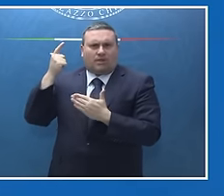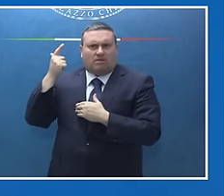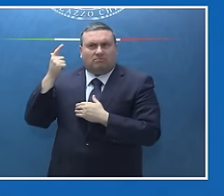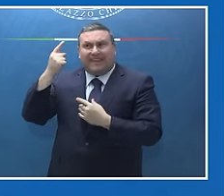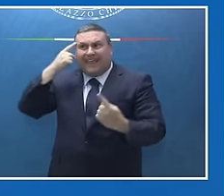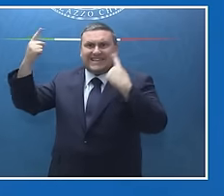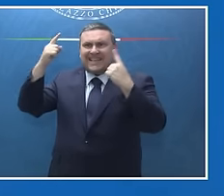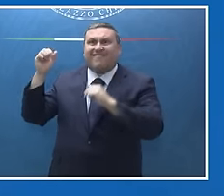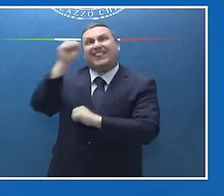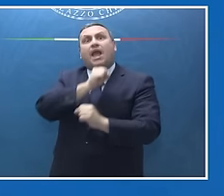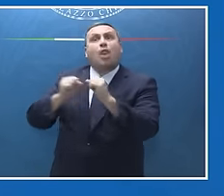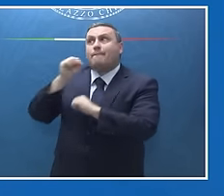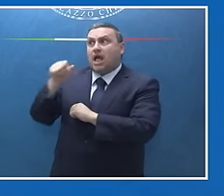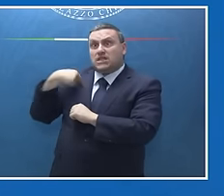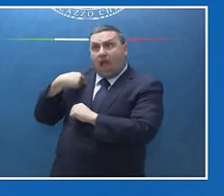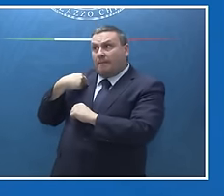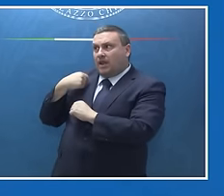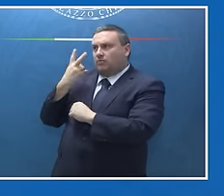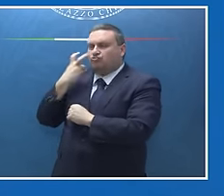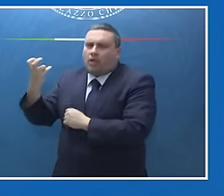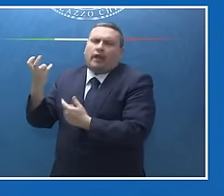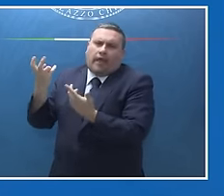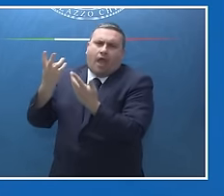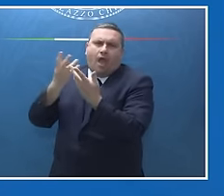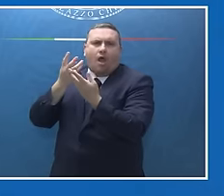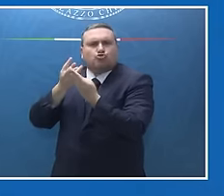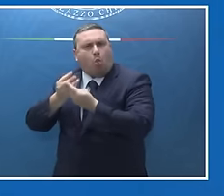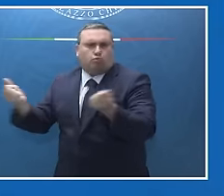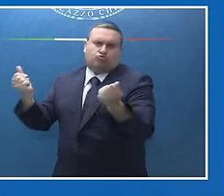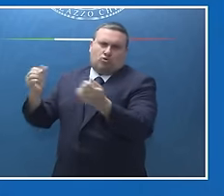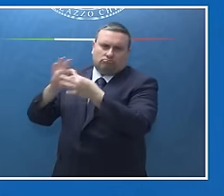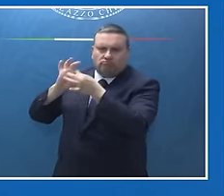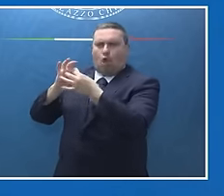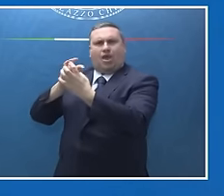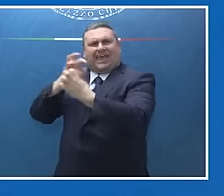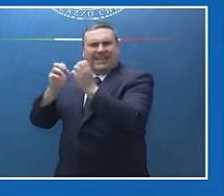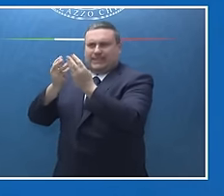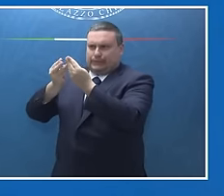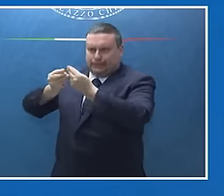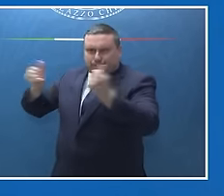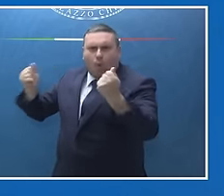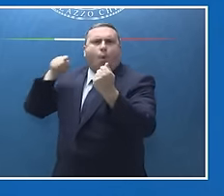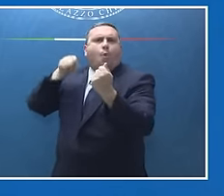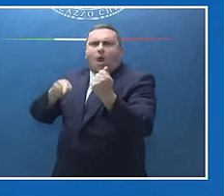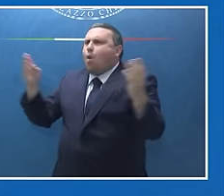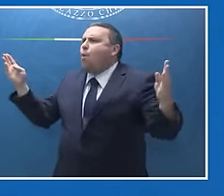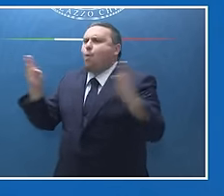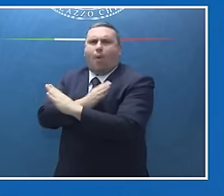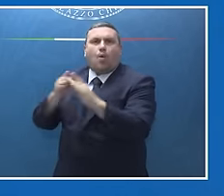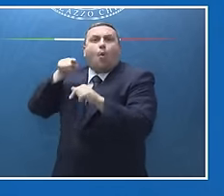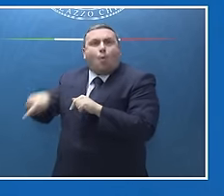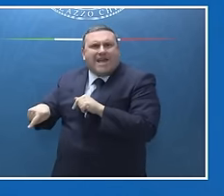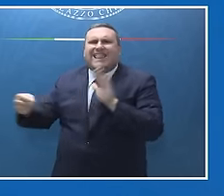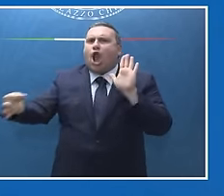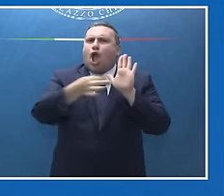iniziativa diplomatica per la soluzione della crisi. Anche questo voglio ribadire, cioè la precondizione lo è dall'inizio